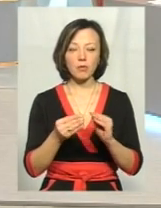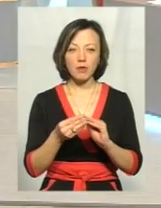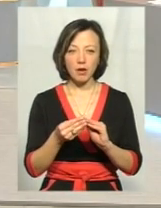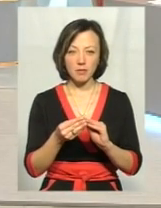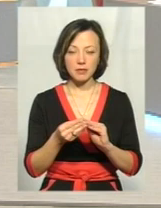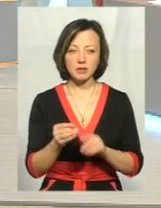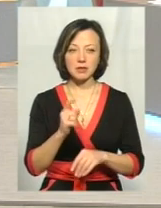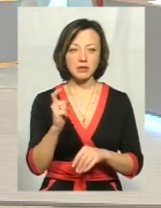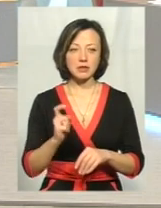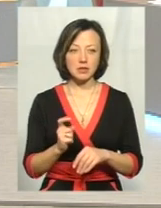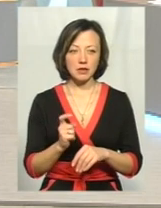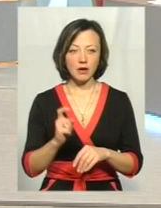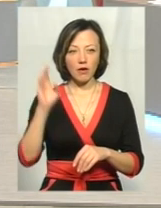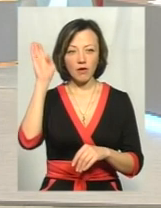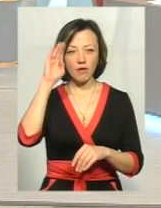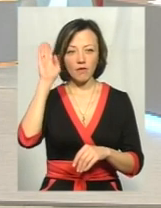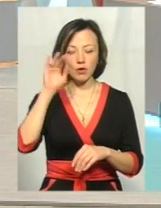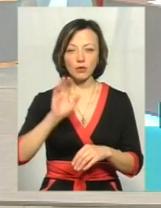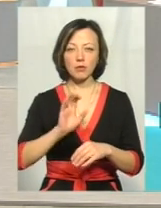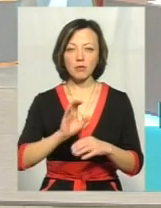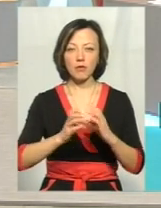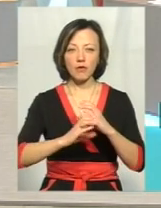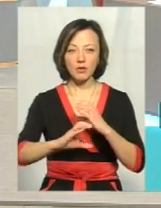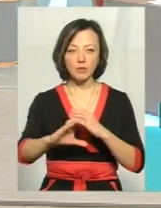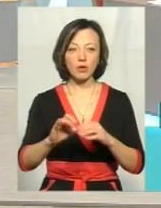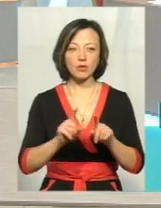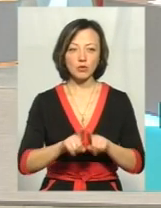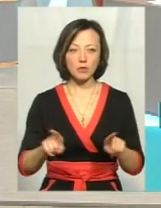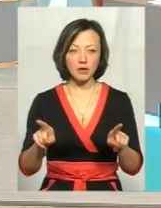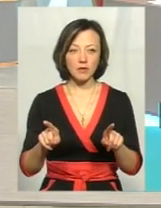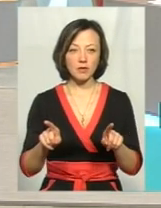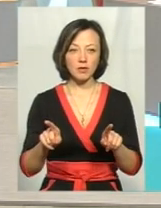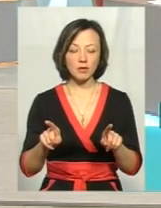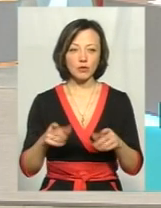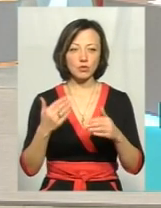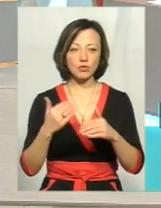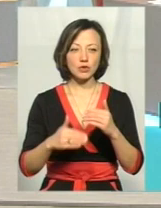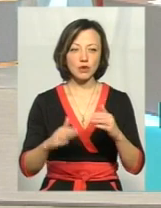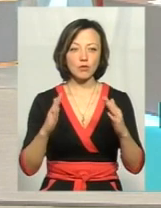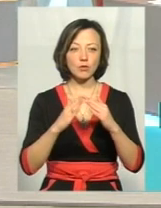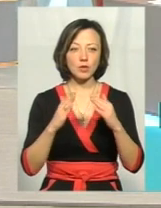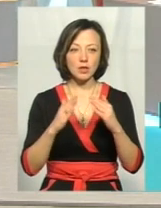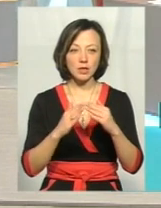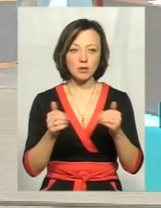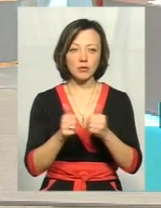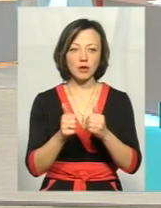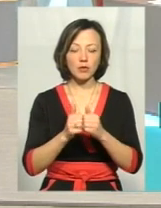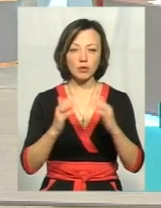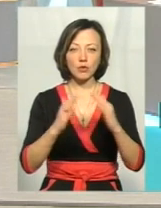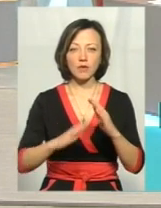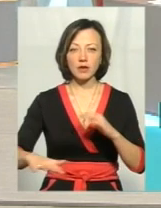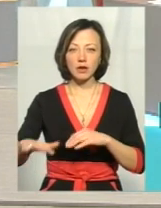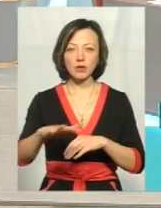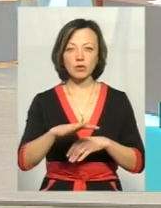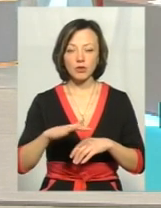з водопровідними трубами, тими посадчами, особливо вже в будинках, прибудинкових територіях,